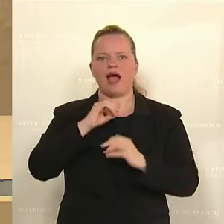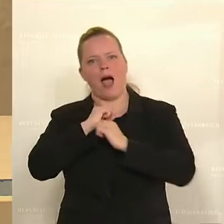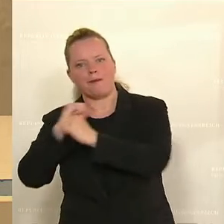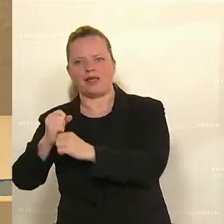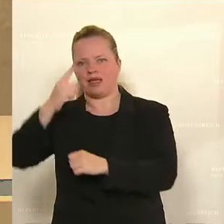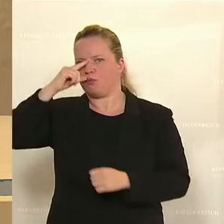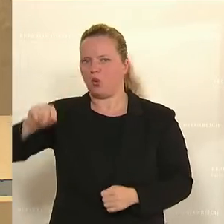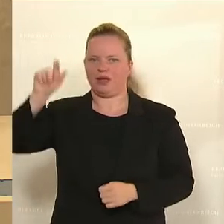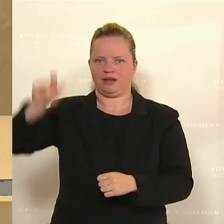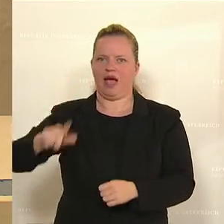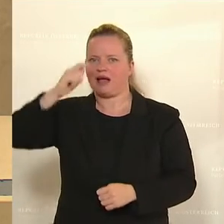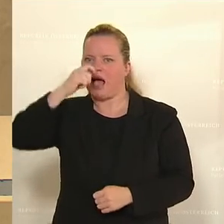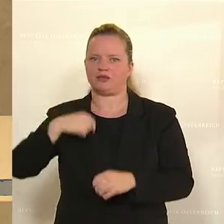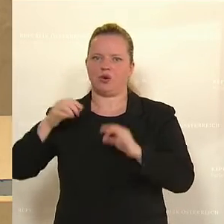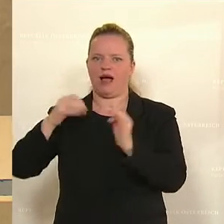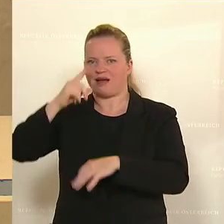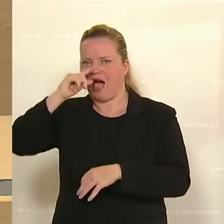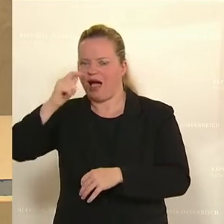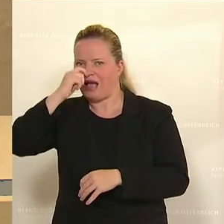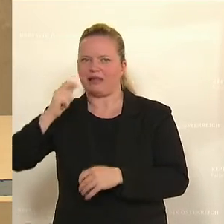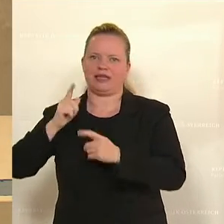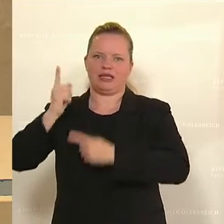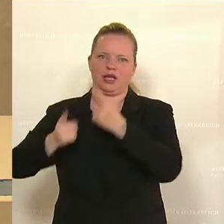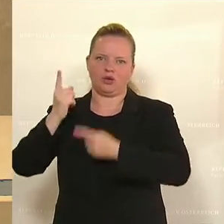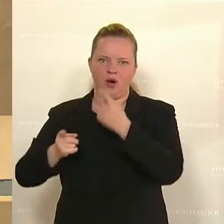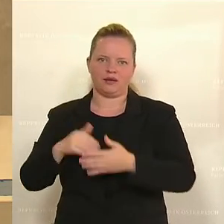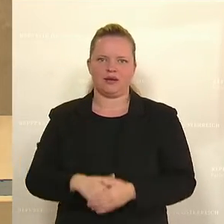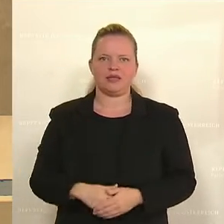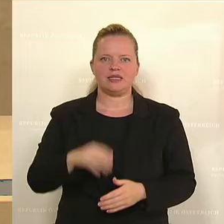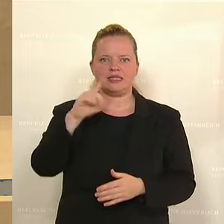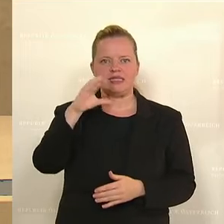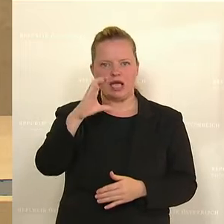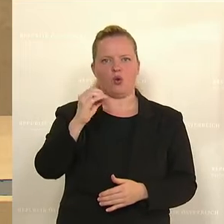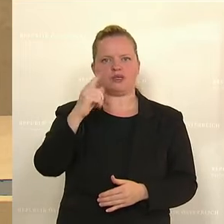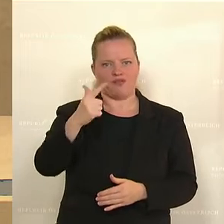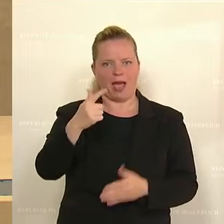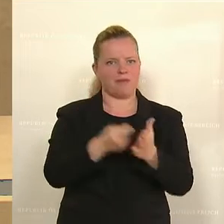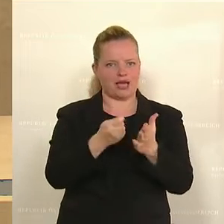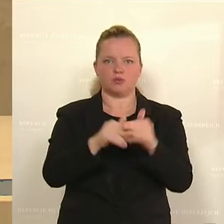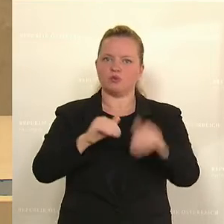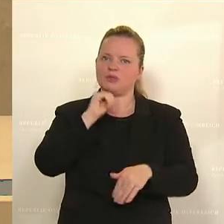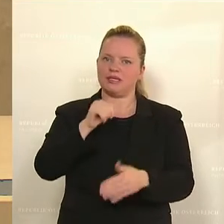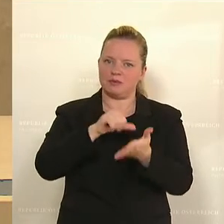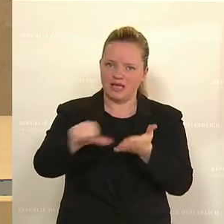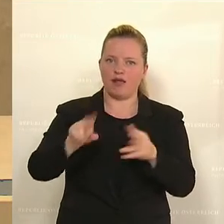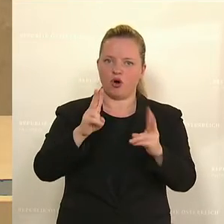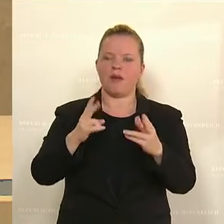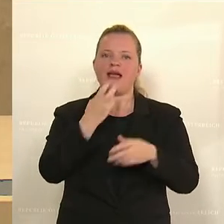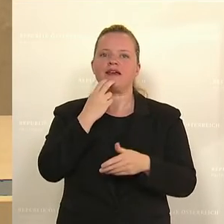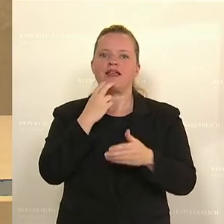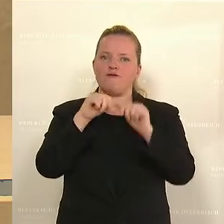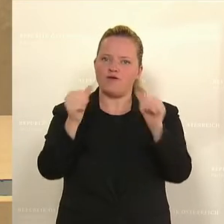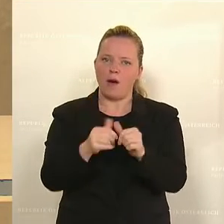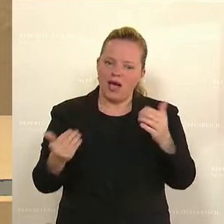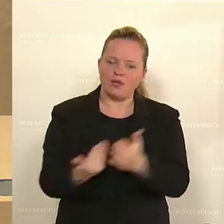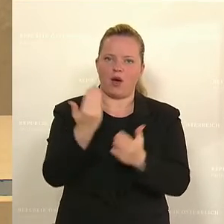Gasdiktatoren. Und wo dann auch mit der klimafreundlichen Heizung kein CO2-Preis zu zahlen ist, weil die Energieform erneuerbar ist. Dafür